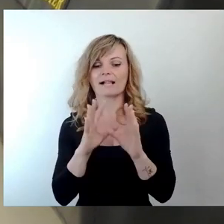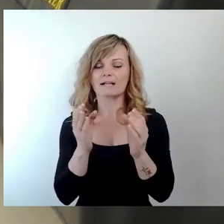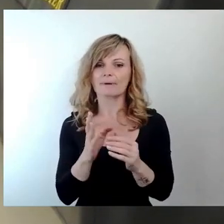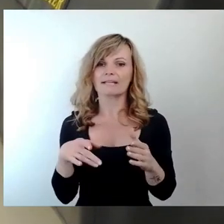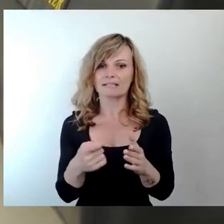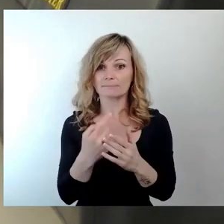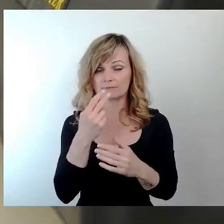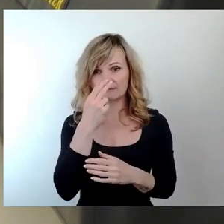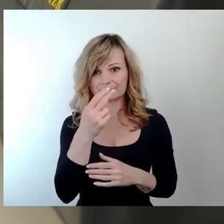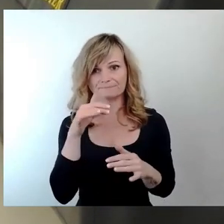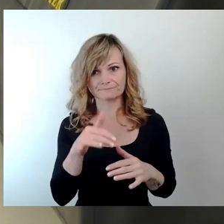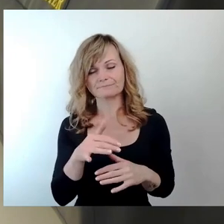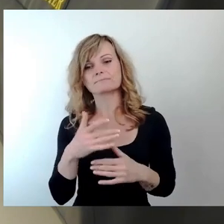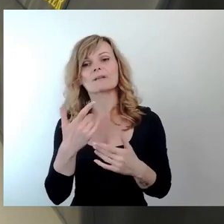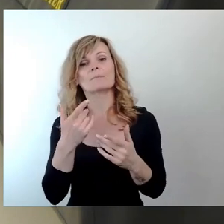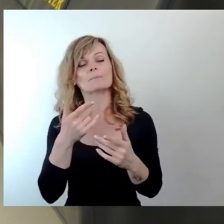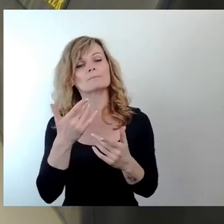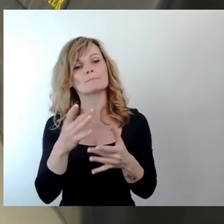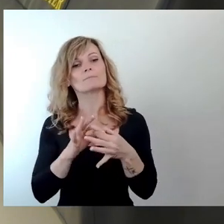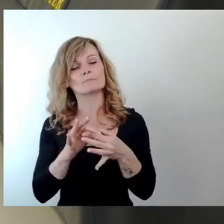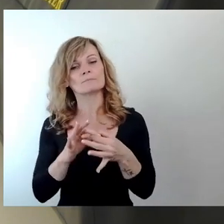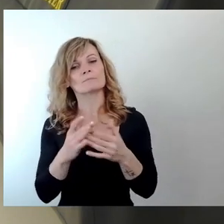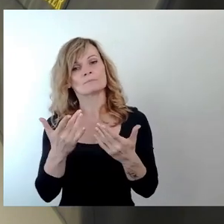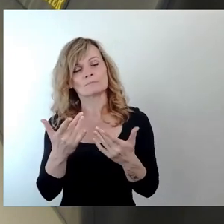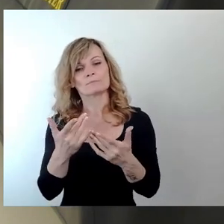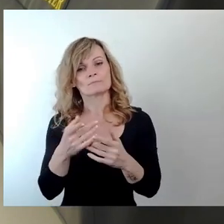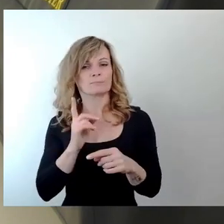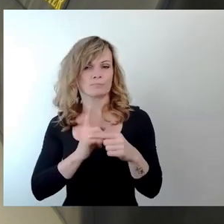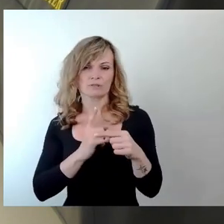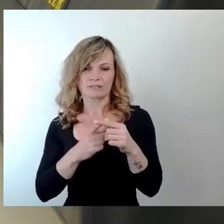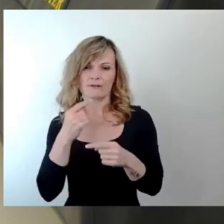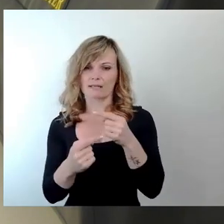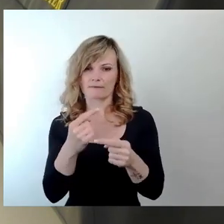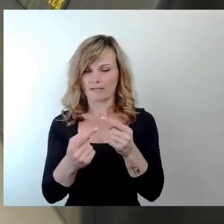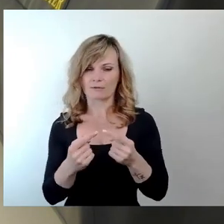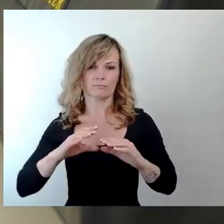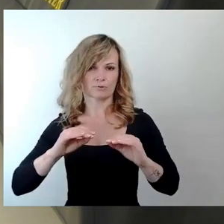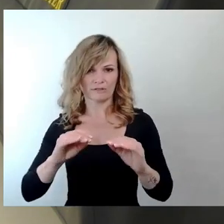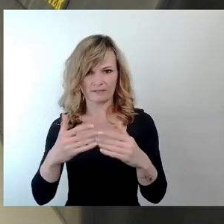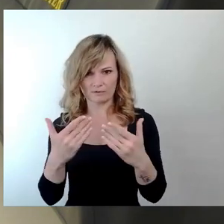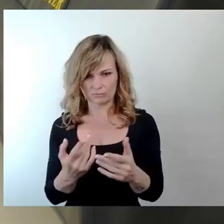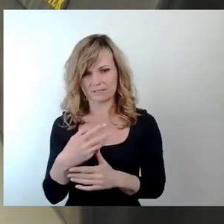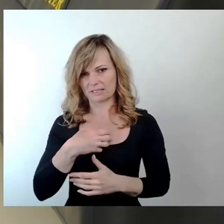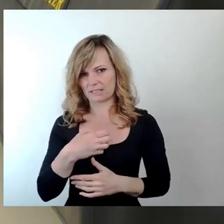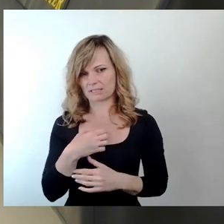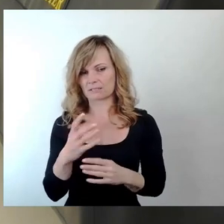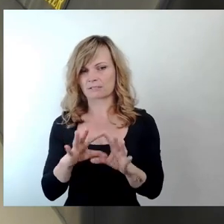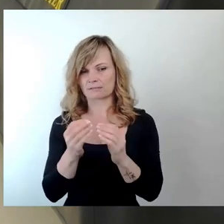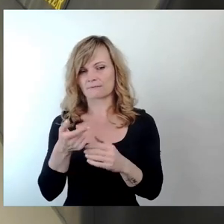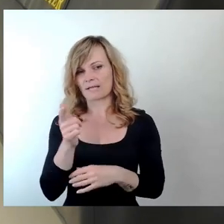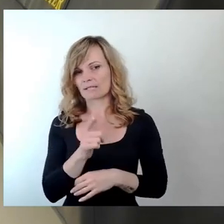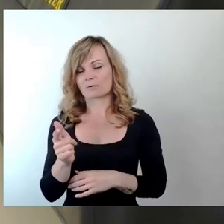Beschäftigungsentwicklung in Dresden. Aktuell haben wir ein Beschäftigungswachstum um 2.700 Beschäftigte,